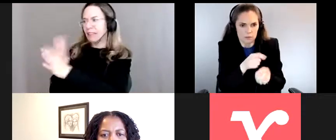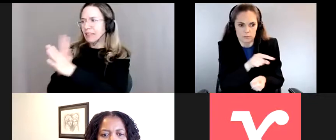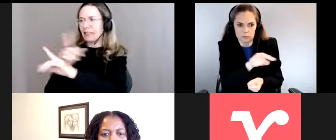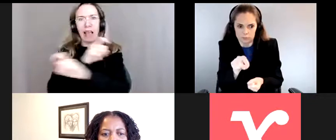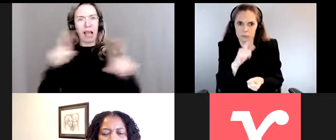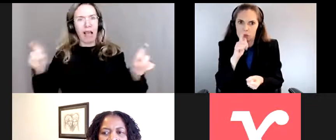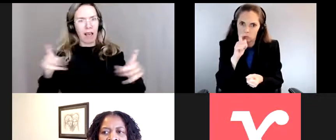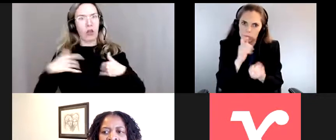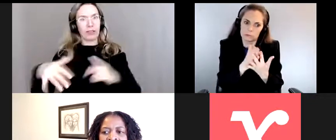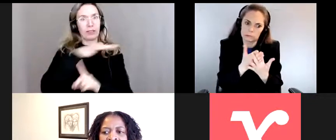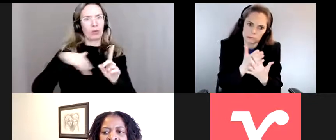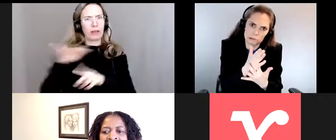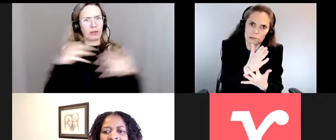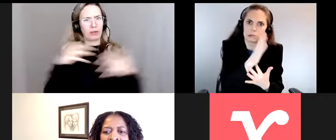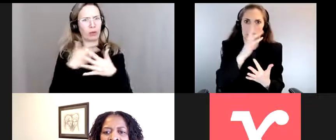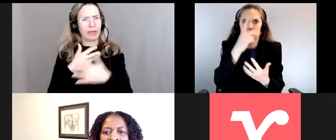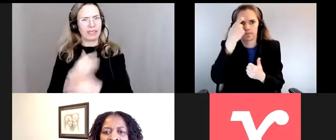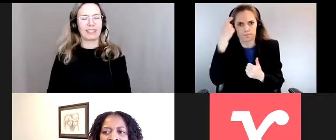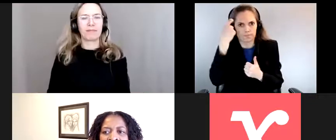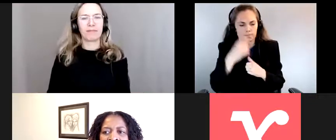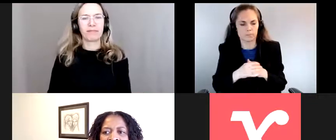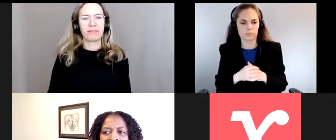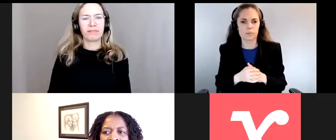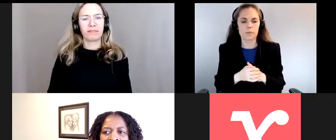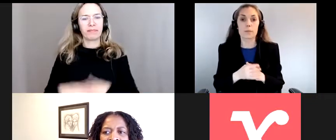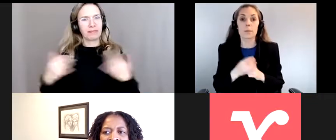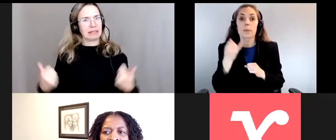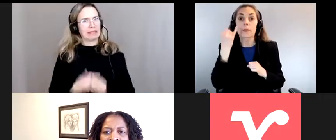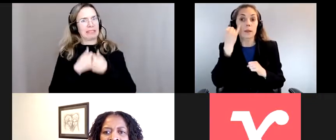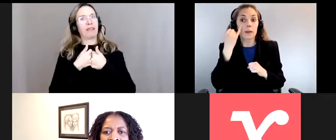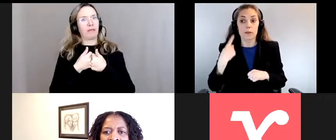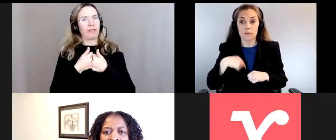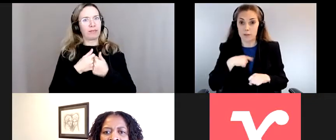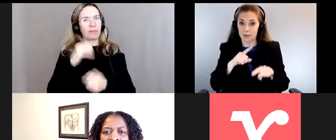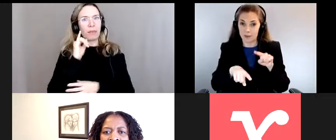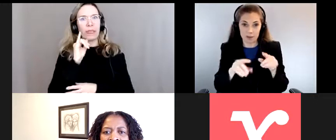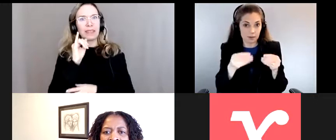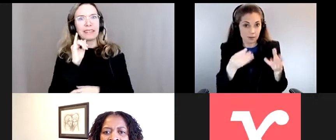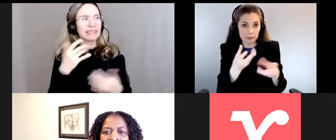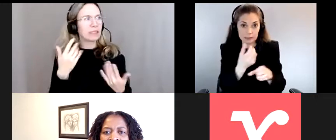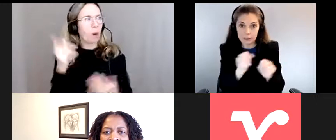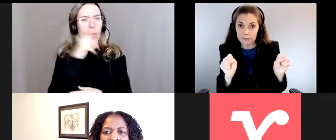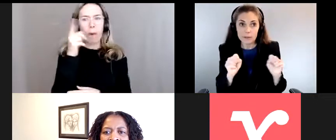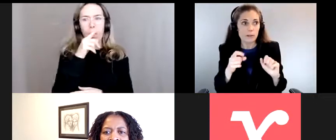qui vivent des situations traumatiques. C'est un défi lorsqu'on ne peut pas vraiment…